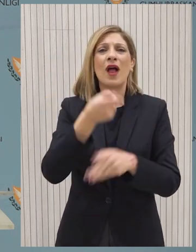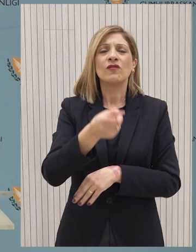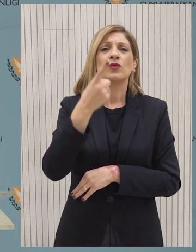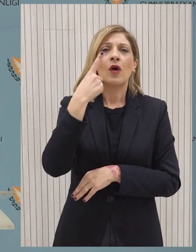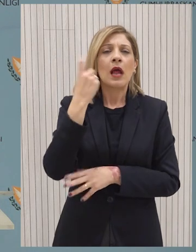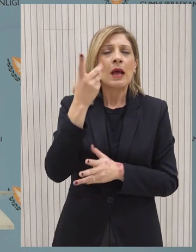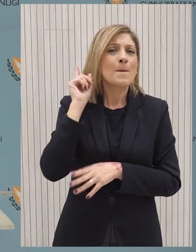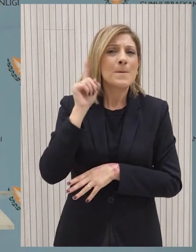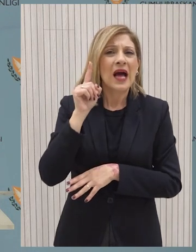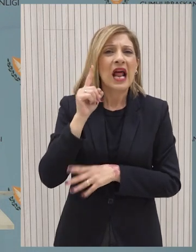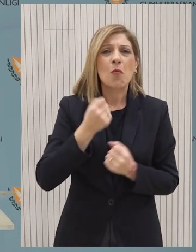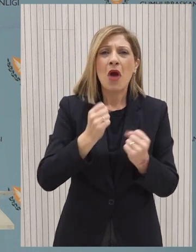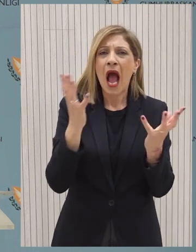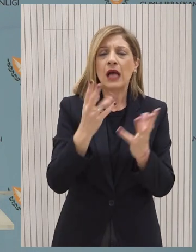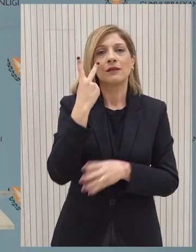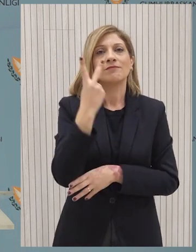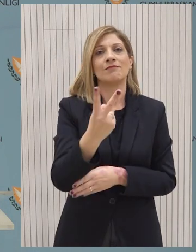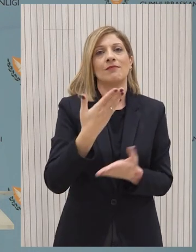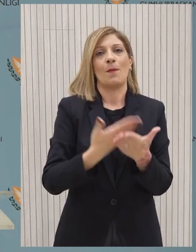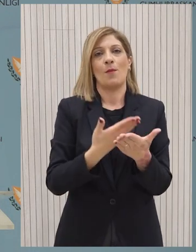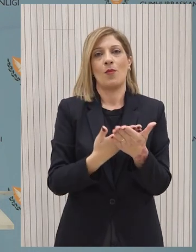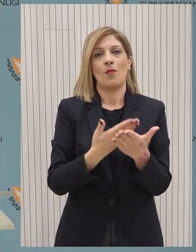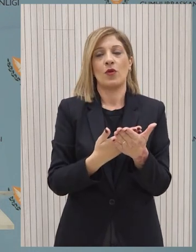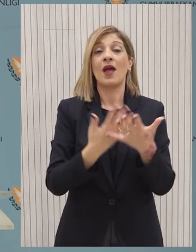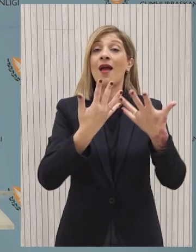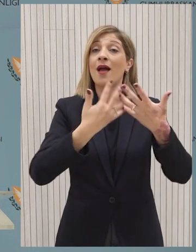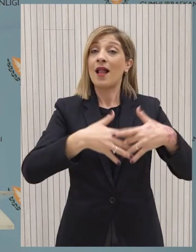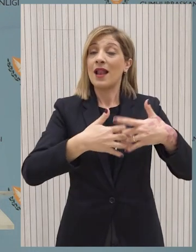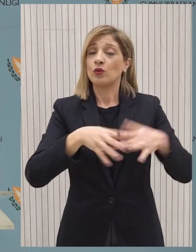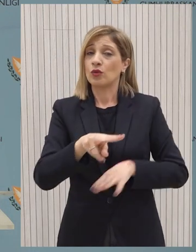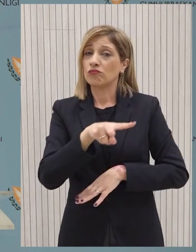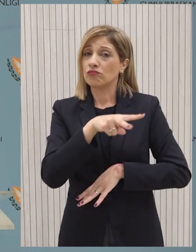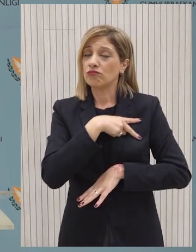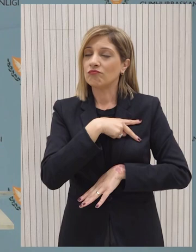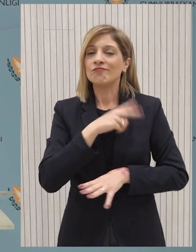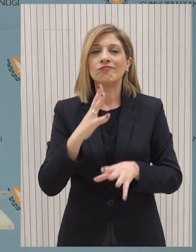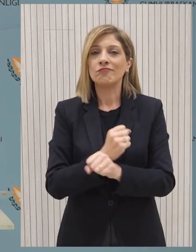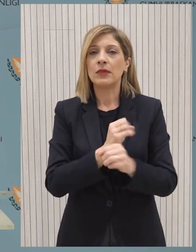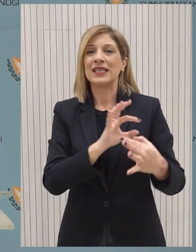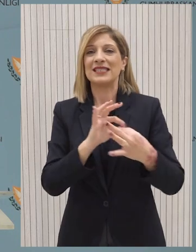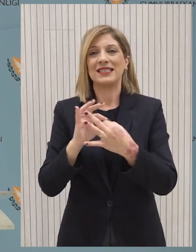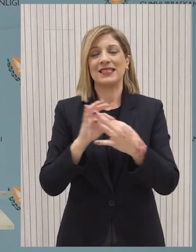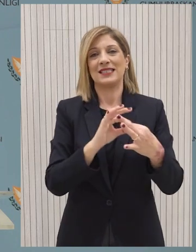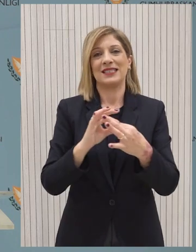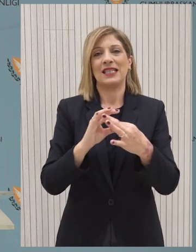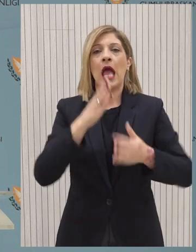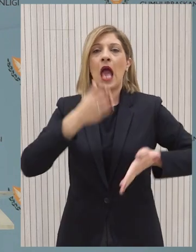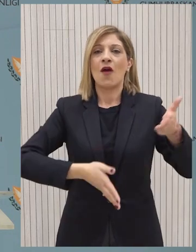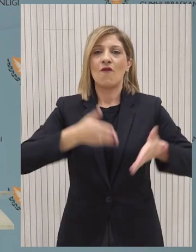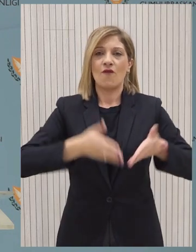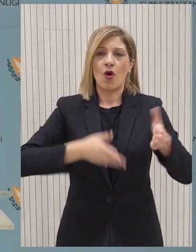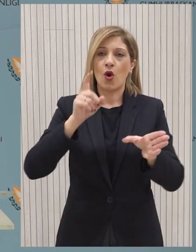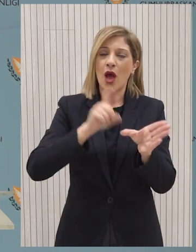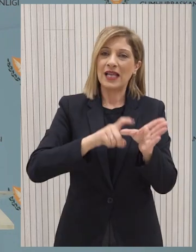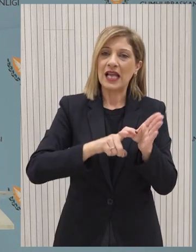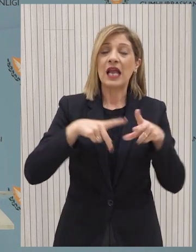ενδεχόμενων παράνομων δραστηριοτήτων. Η λειτουργία έχει καταστεί εφικτή ως αποτέλεσμα της συνεργασίας του Γραφείου, της Ευφόρου Εταιριών, του